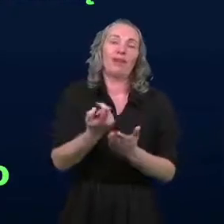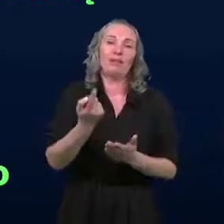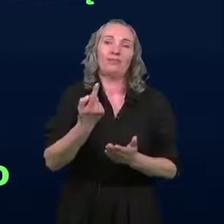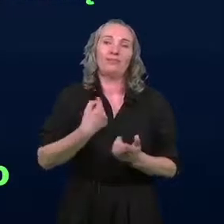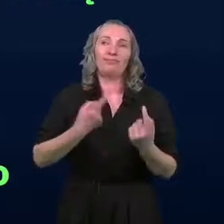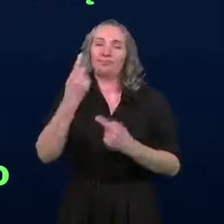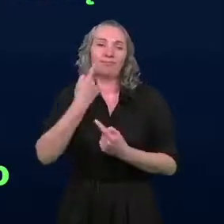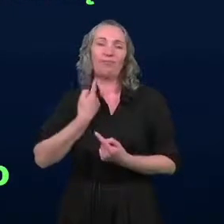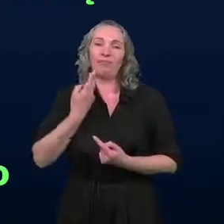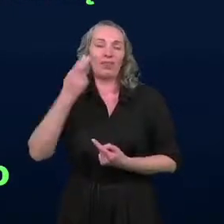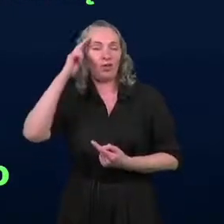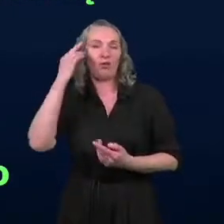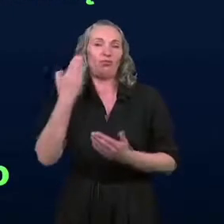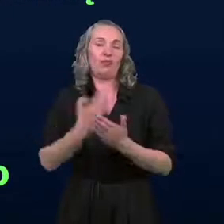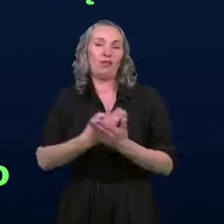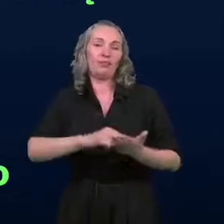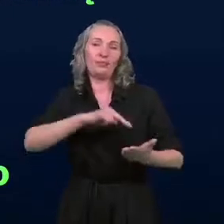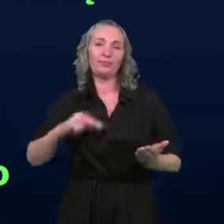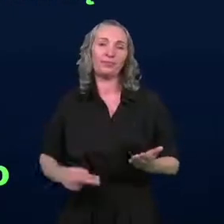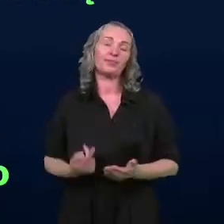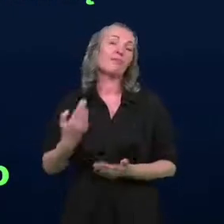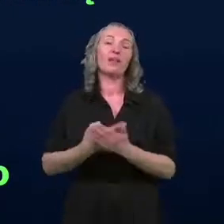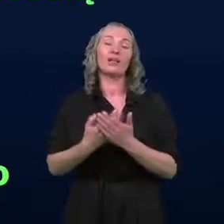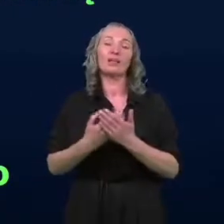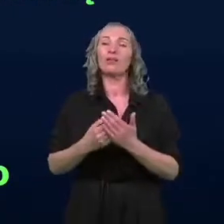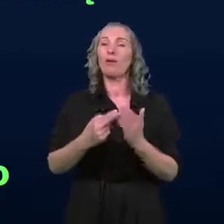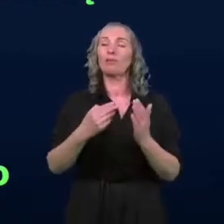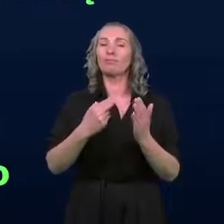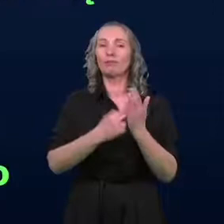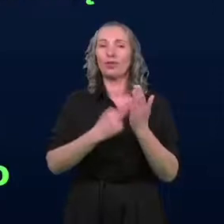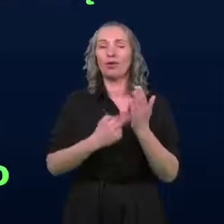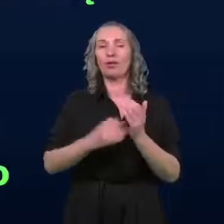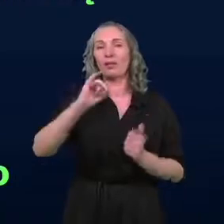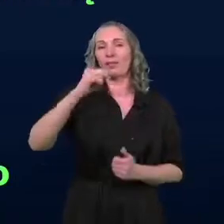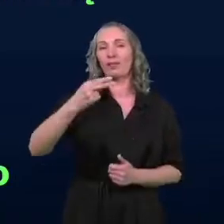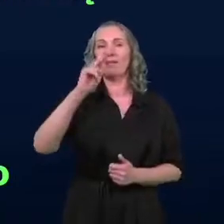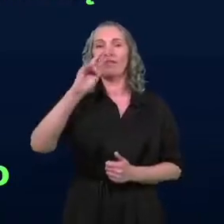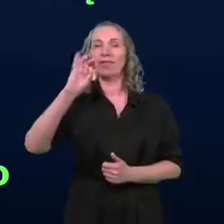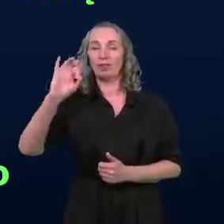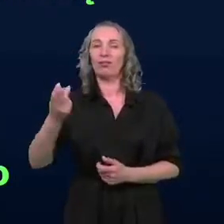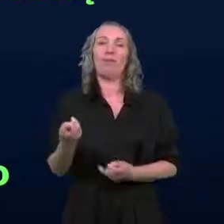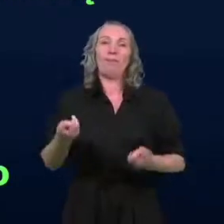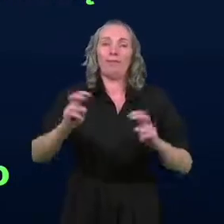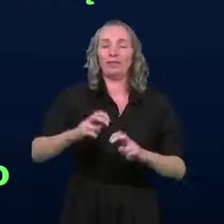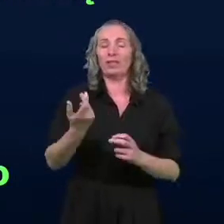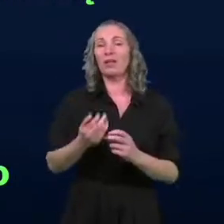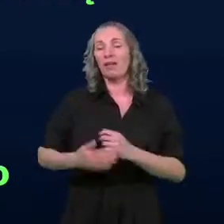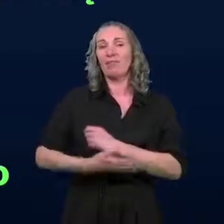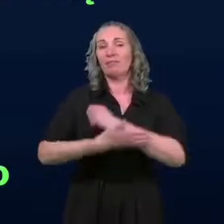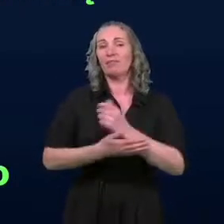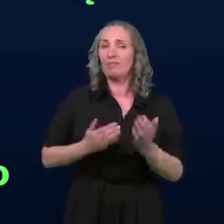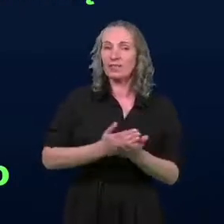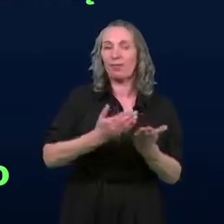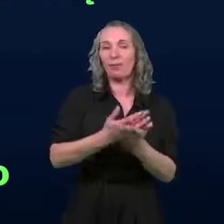kompletnie niezrozumiałe. Dlatego też te programy in vitro zaczęły powstawać i być wspomagane i